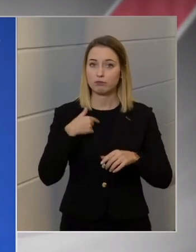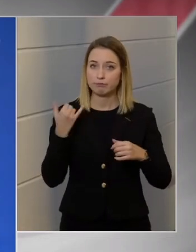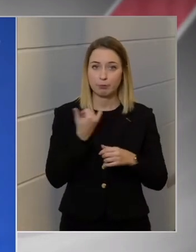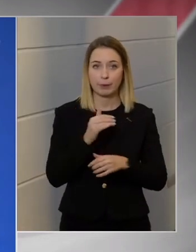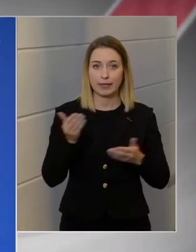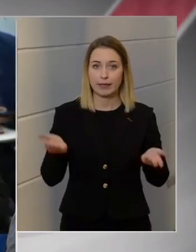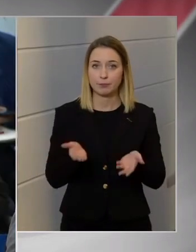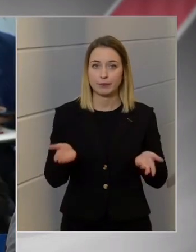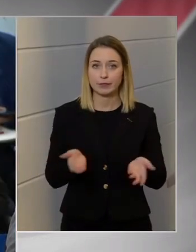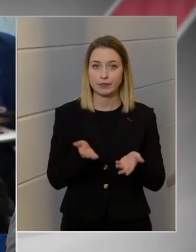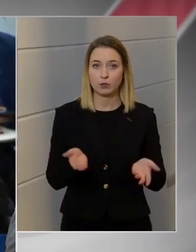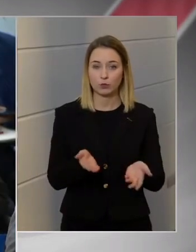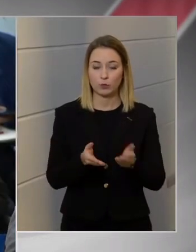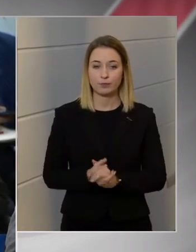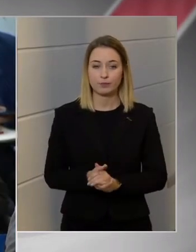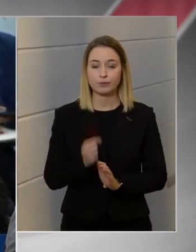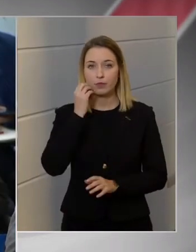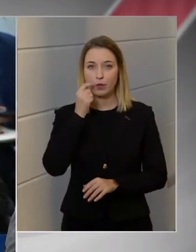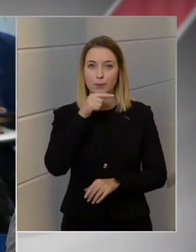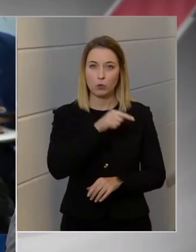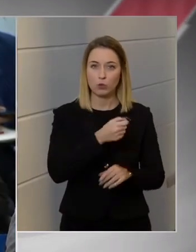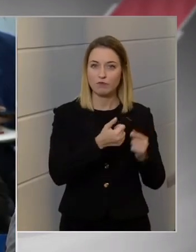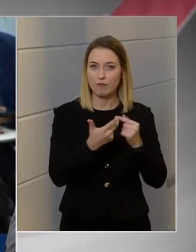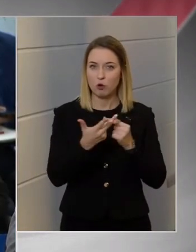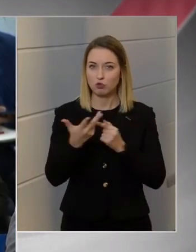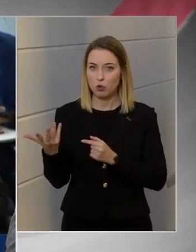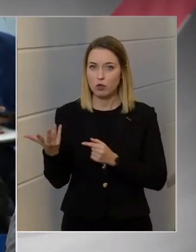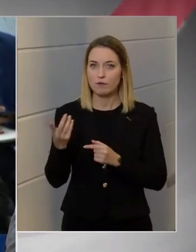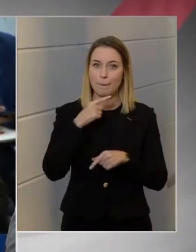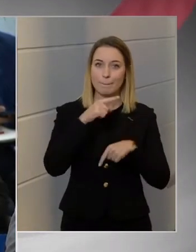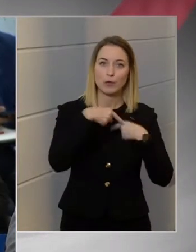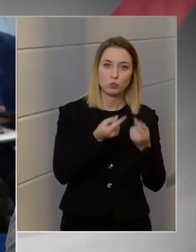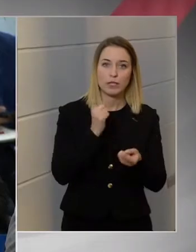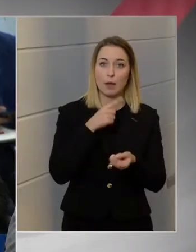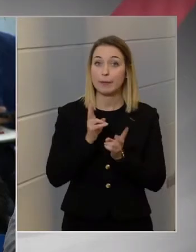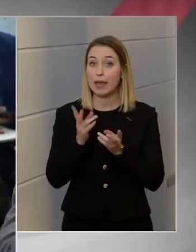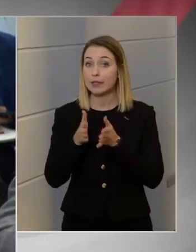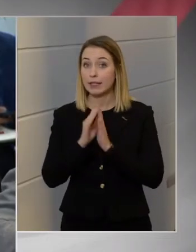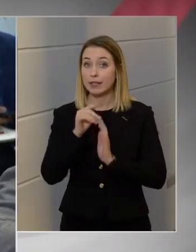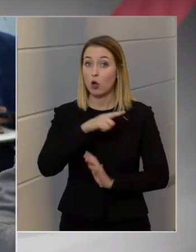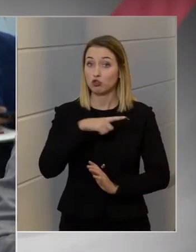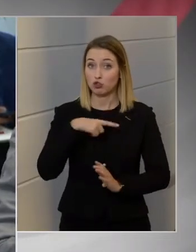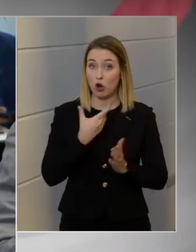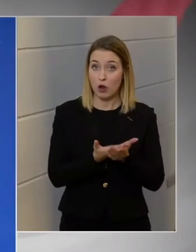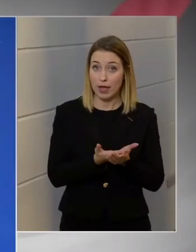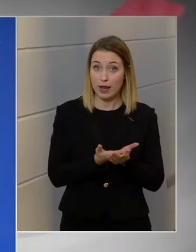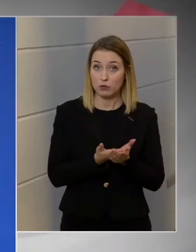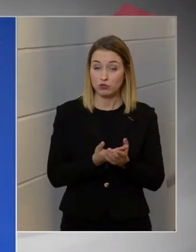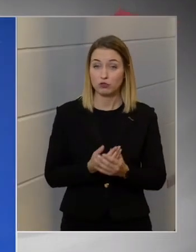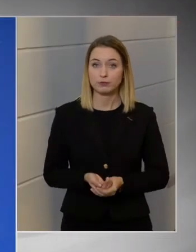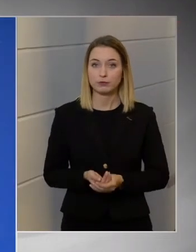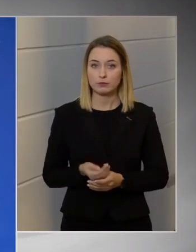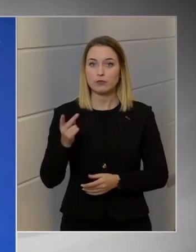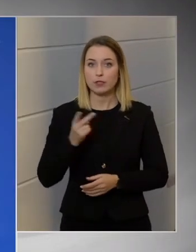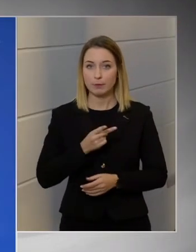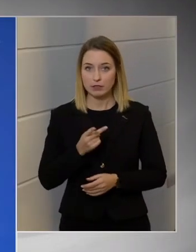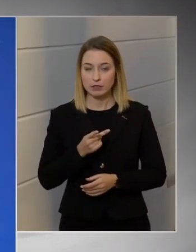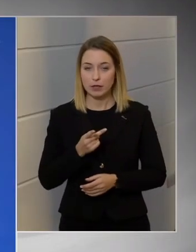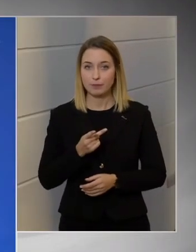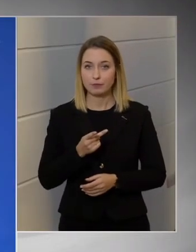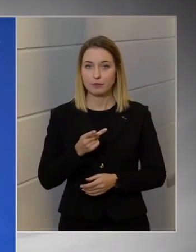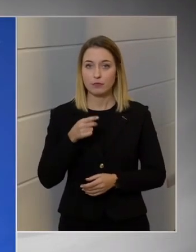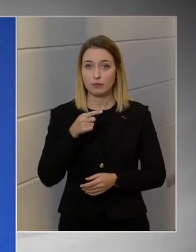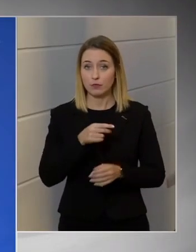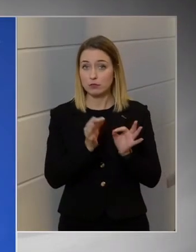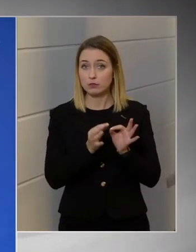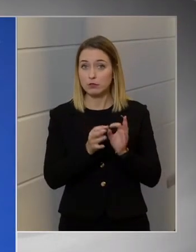kérjen Janszant. Tehát akkor, amikor ott fával sorolva, hogy miután mit lehet kérni, az csak egy ajánlás, de azon kívül is lehet oltást kérni. az